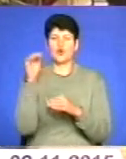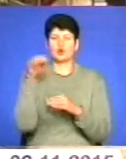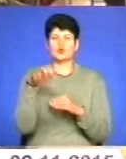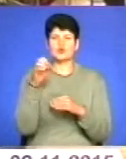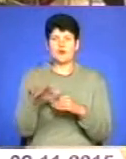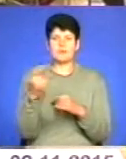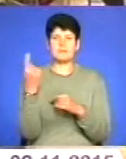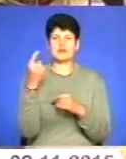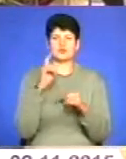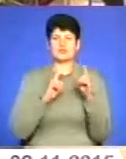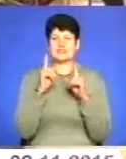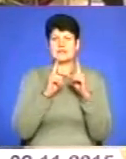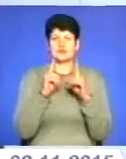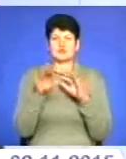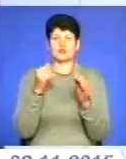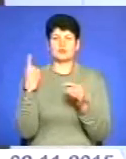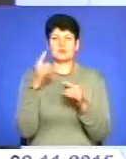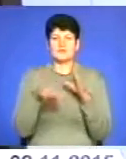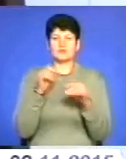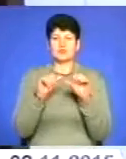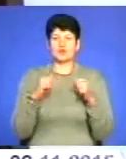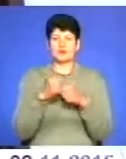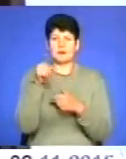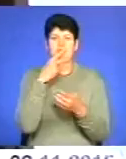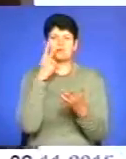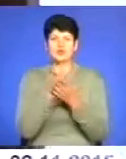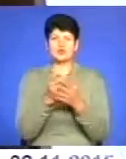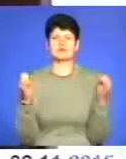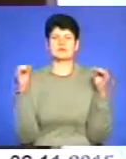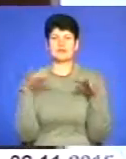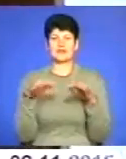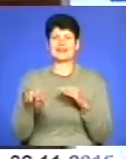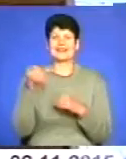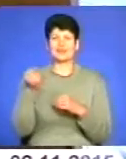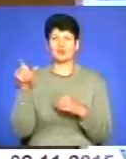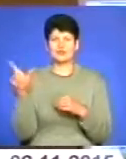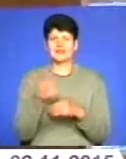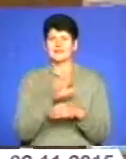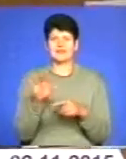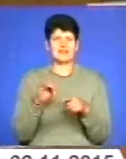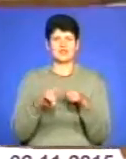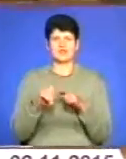скличе обласна виборча комісія. Там передбачають, що зберуть депутатів не швидше грудня.